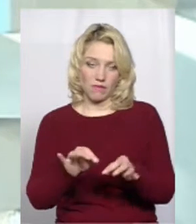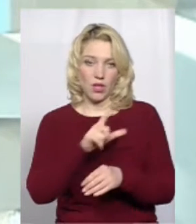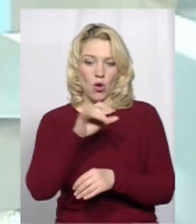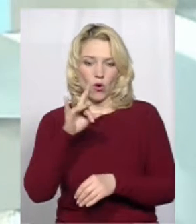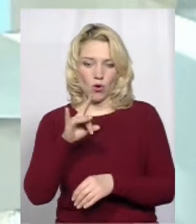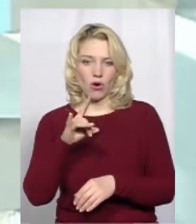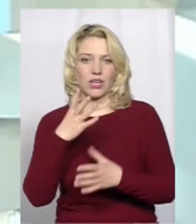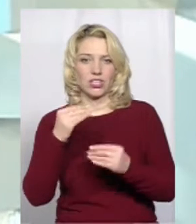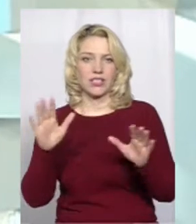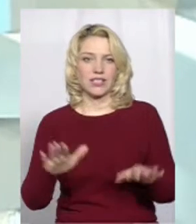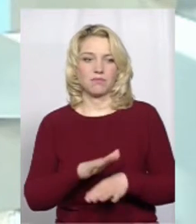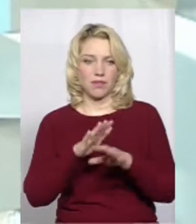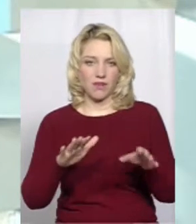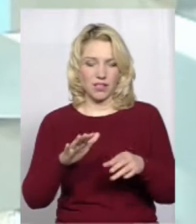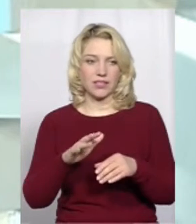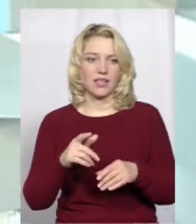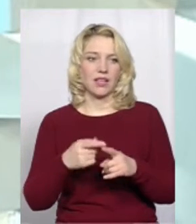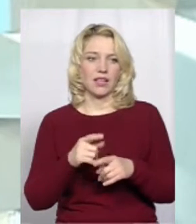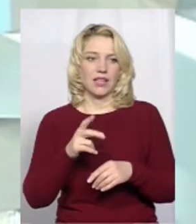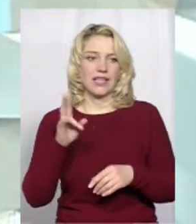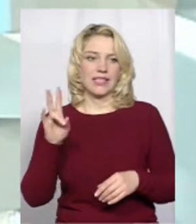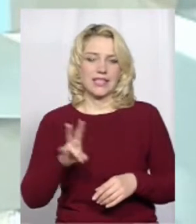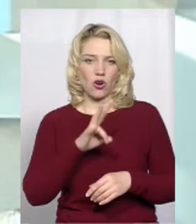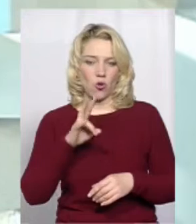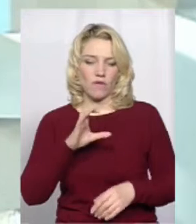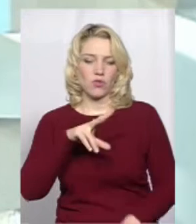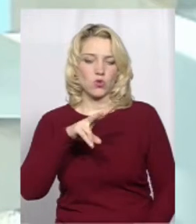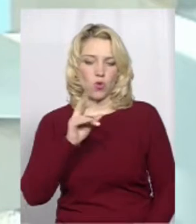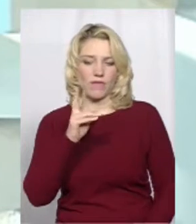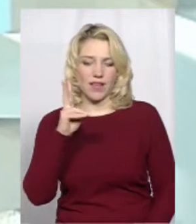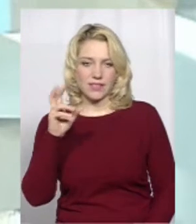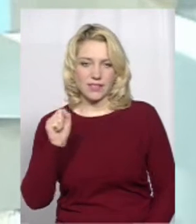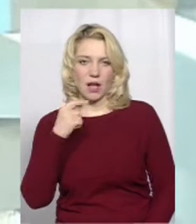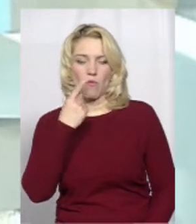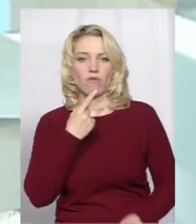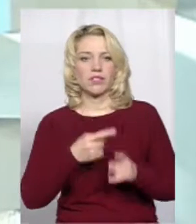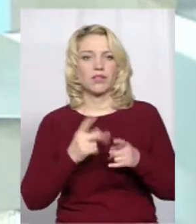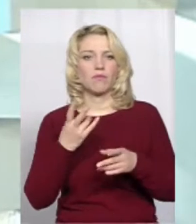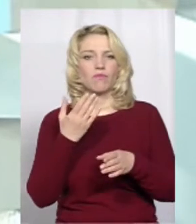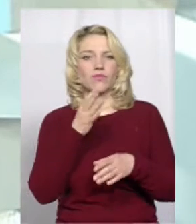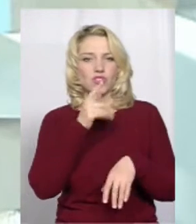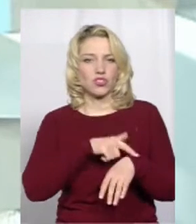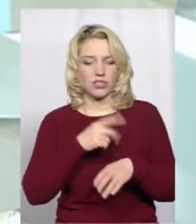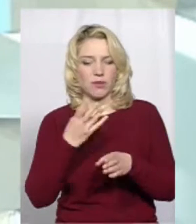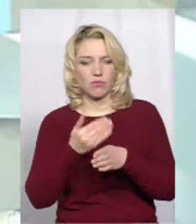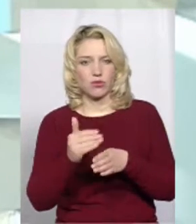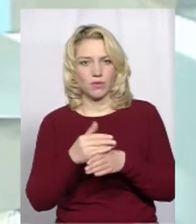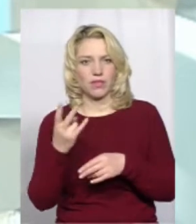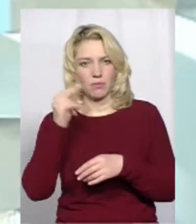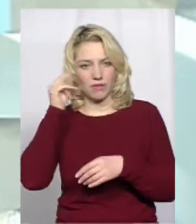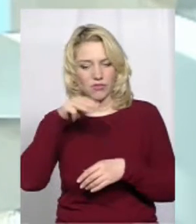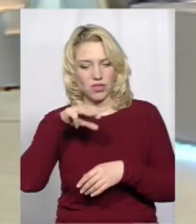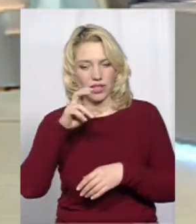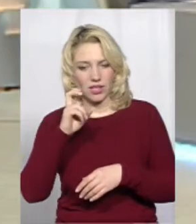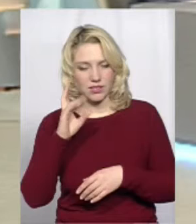хор ще співає деякі піснеспіви літургійні церковно-славянської мови. Тому що це все поступово. Це треба вивчити добрий текст,